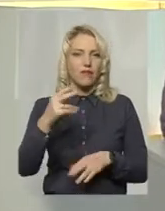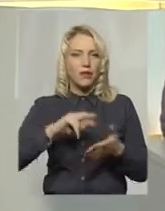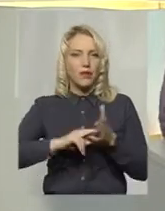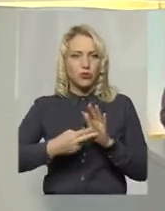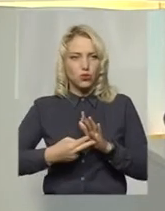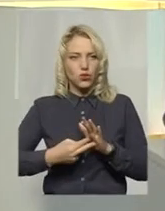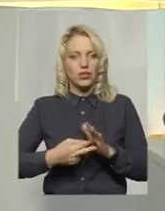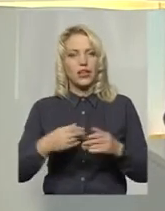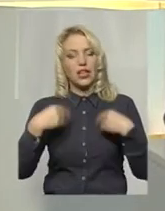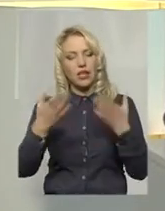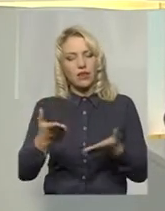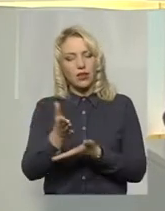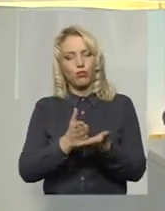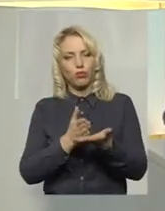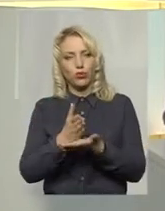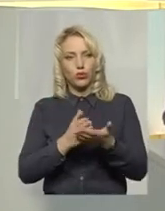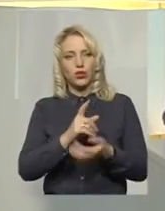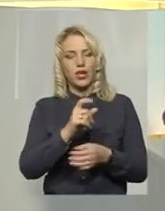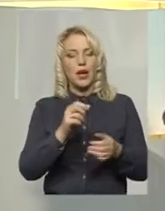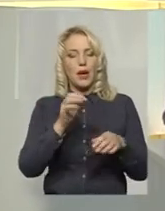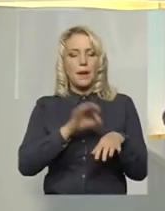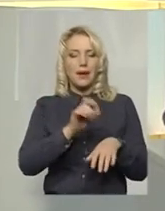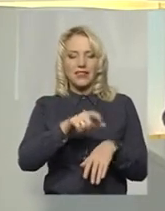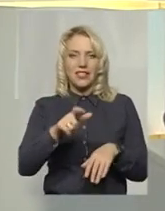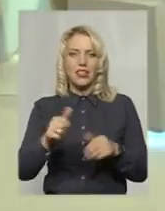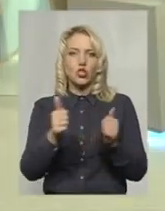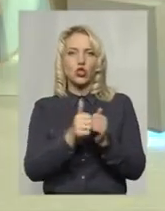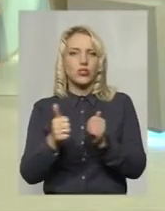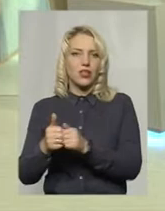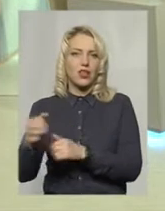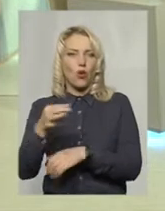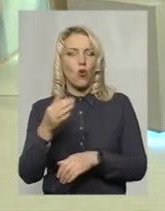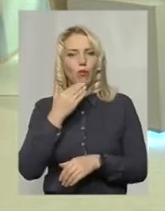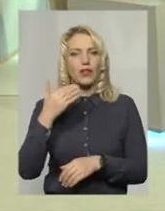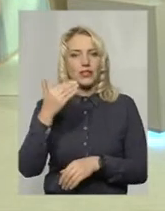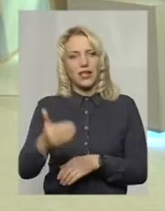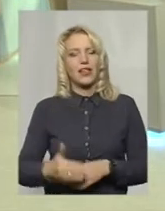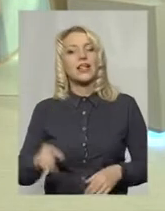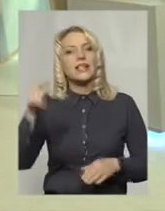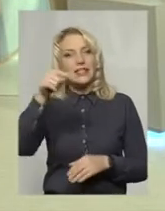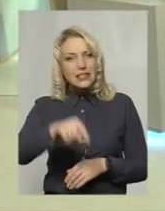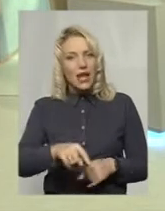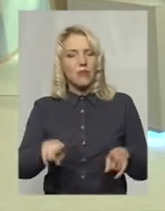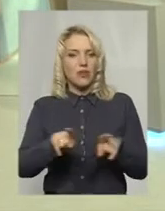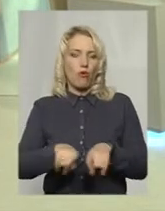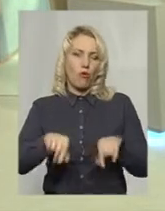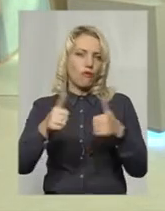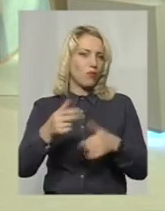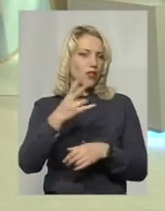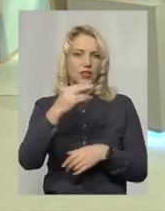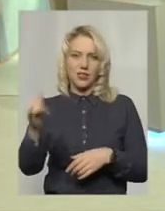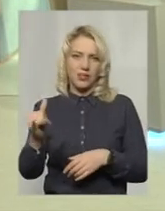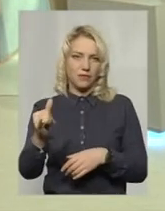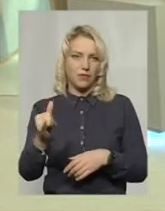надавати послуги пацієнтам із сусідніх областей? Саме в такому форматі – ні. Тому